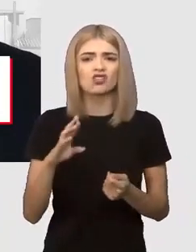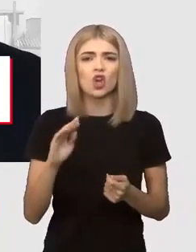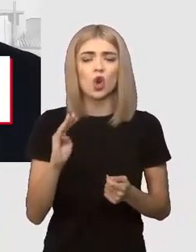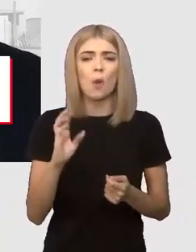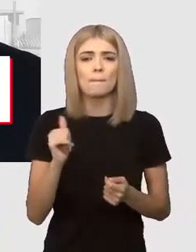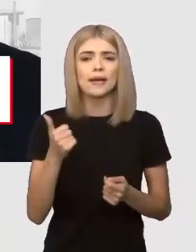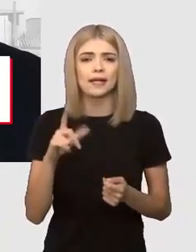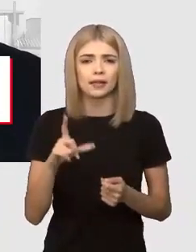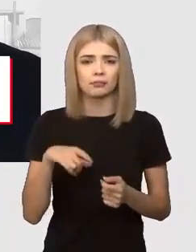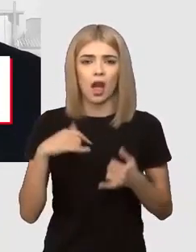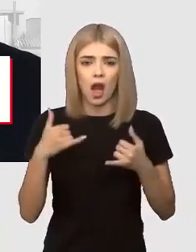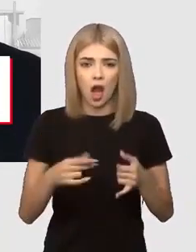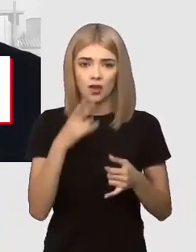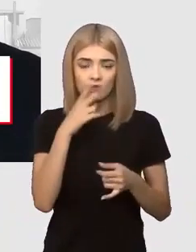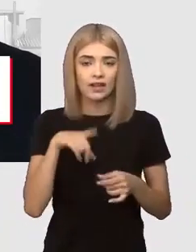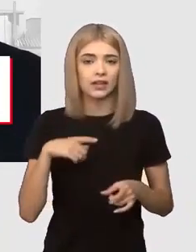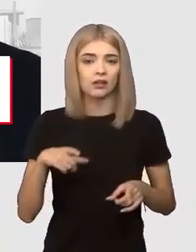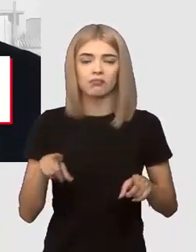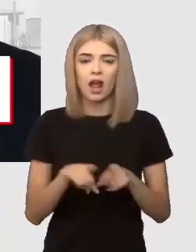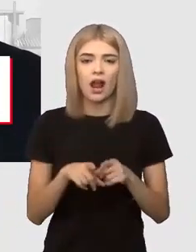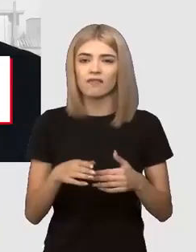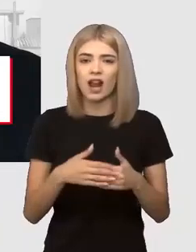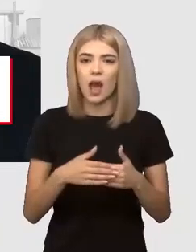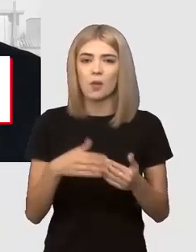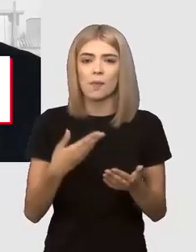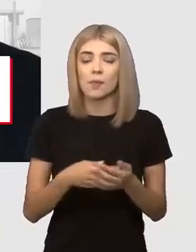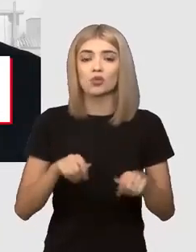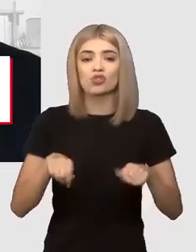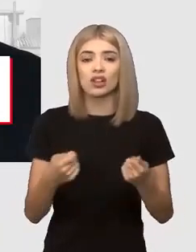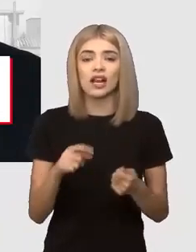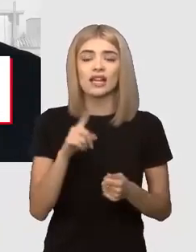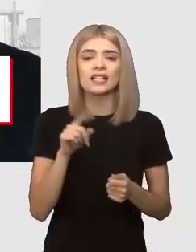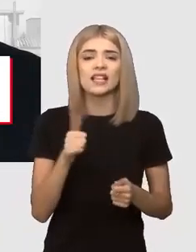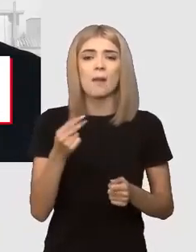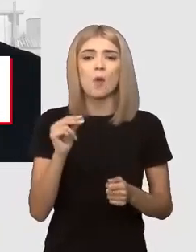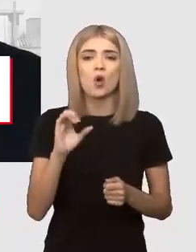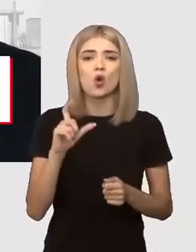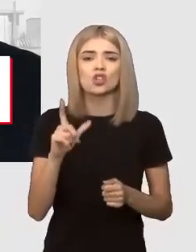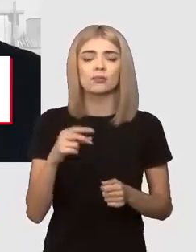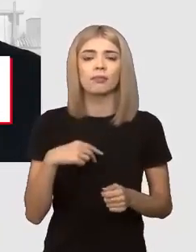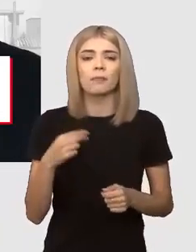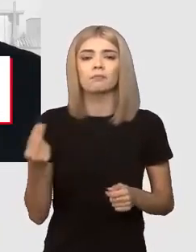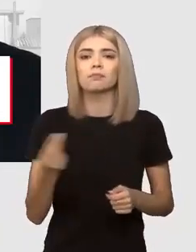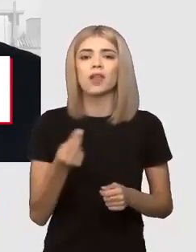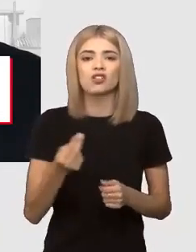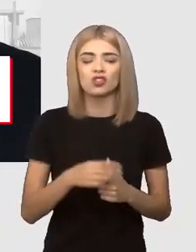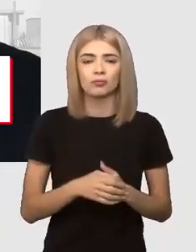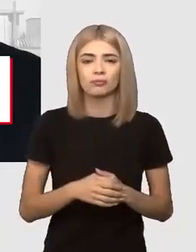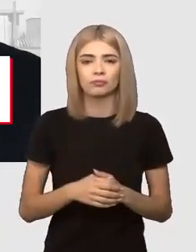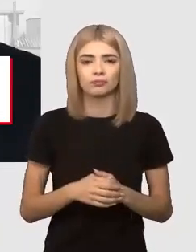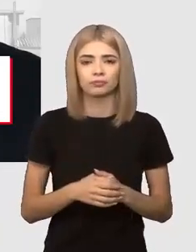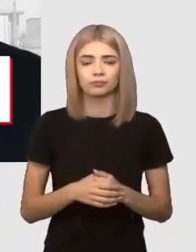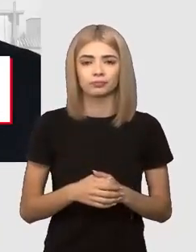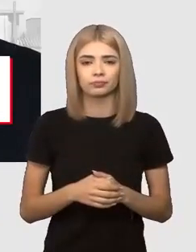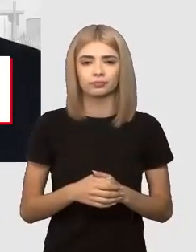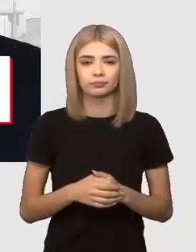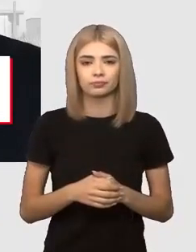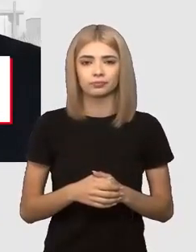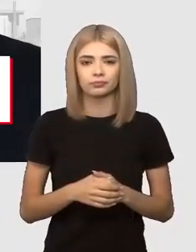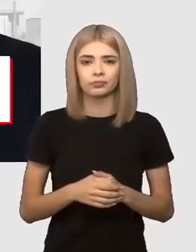Cernobâl. Acum vedem ceva similar în cazul centralei din Zaporojie. De ce se întâmplă acest lucru?